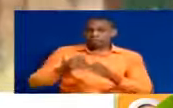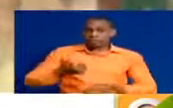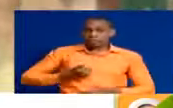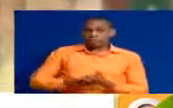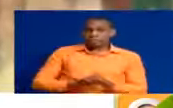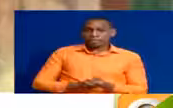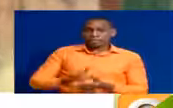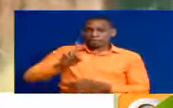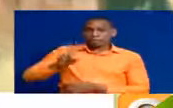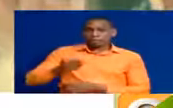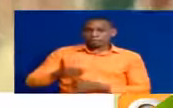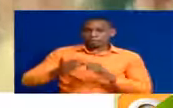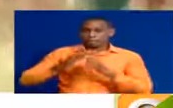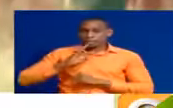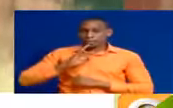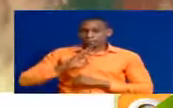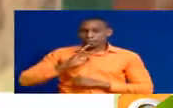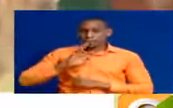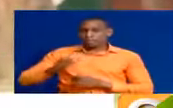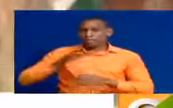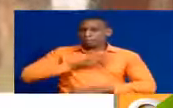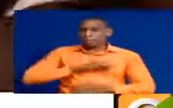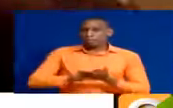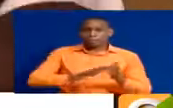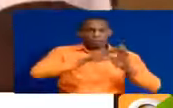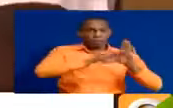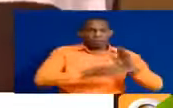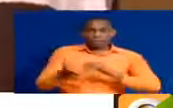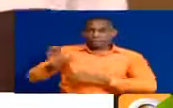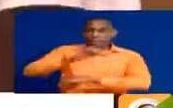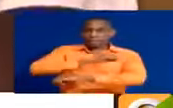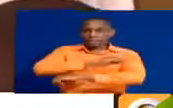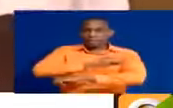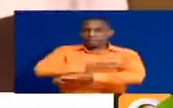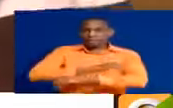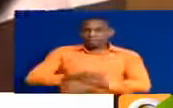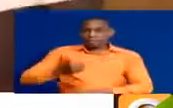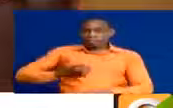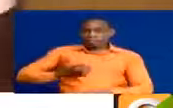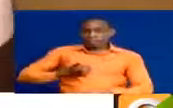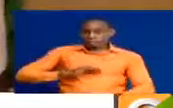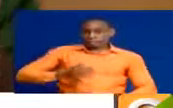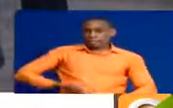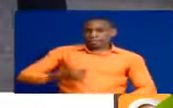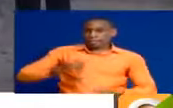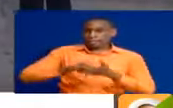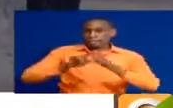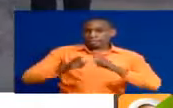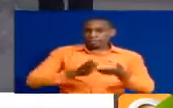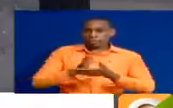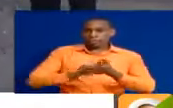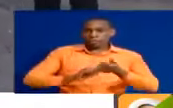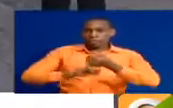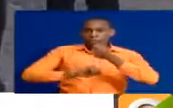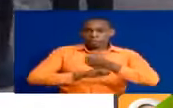mawasichana miatatu na kumi, walio faidika na mpango wakuarejesha shule ni wanafunzi wakike waliojifungua. Ulioanzishwa na